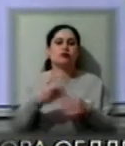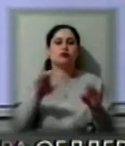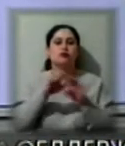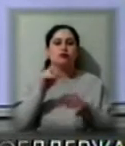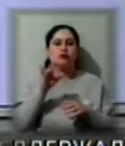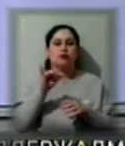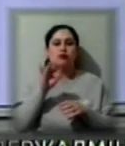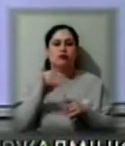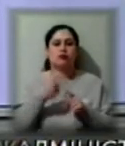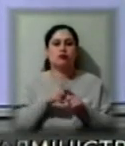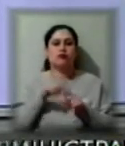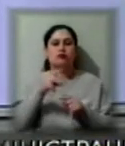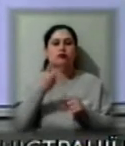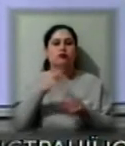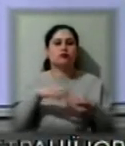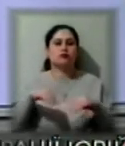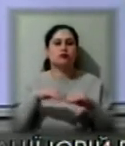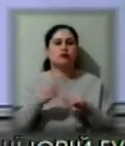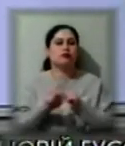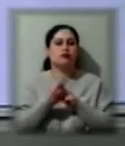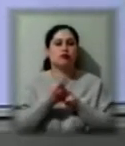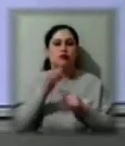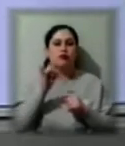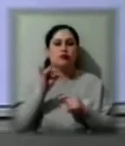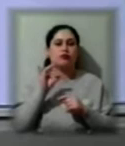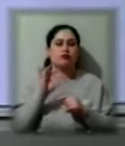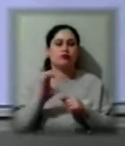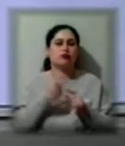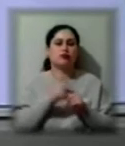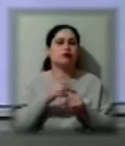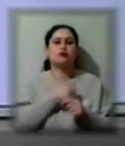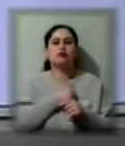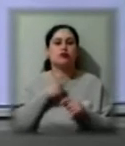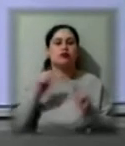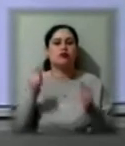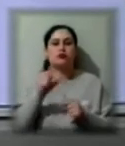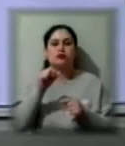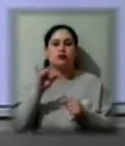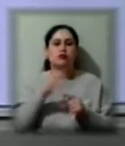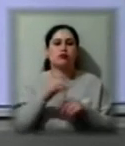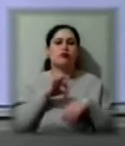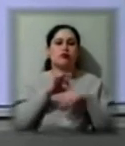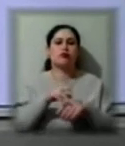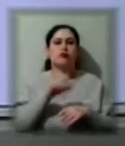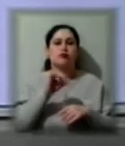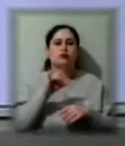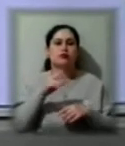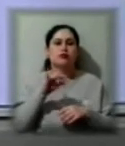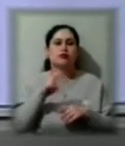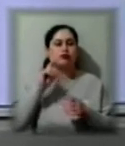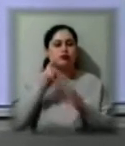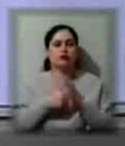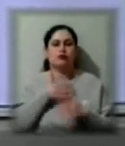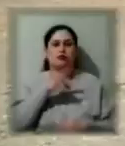Там у двох родин одночасно виявили коронавірус. Які саме обмежувальні заходи вводять у населеному пункті – в нашому наступному сюжеті.